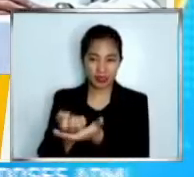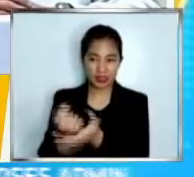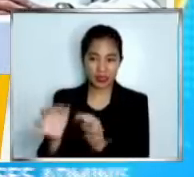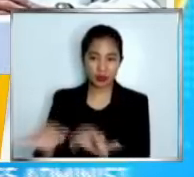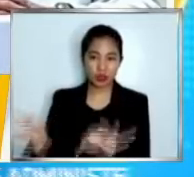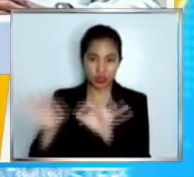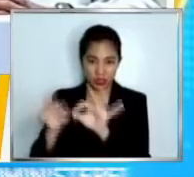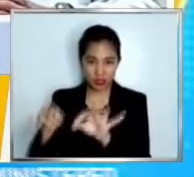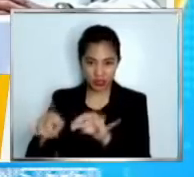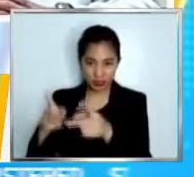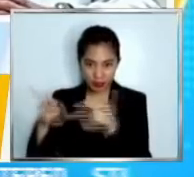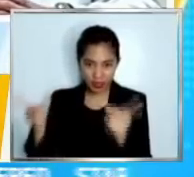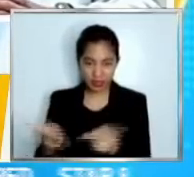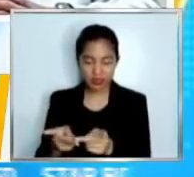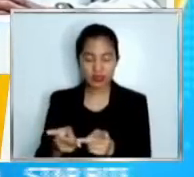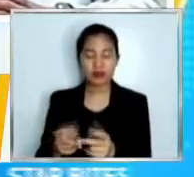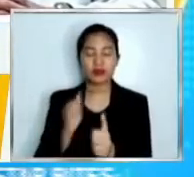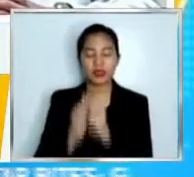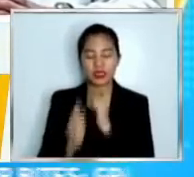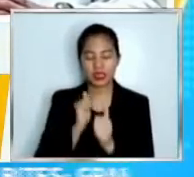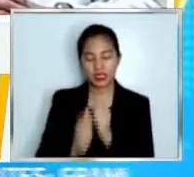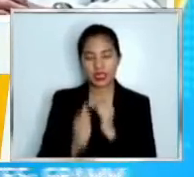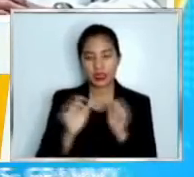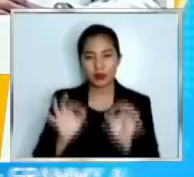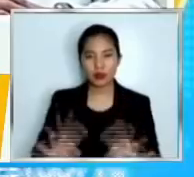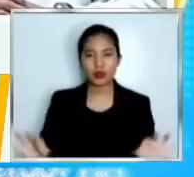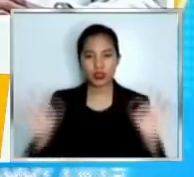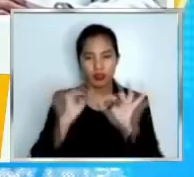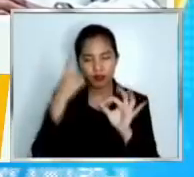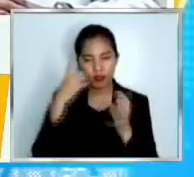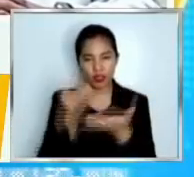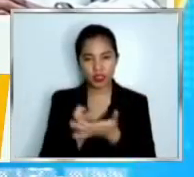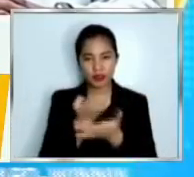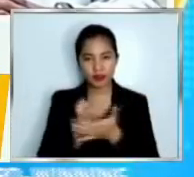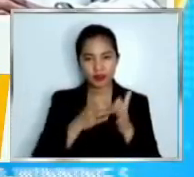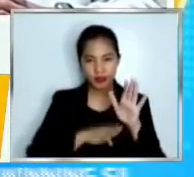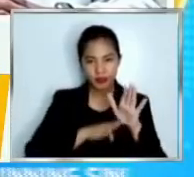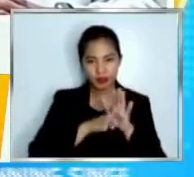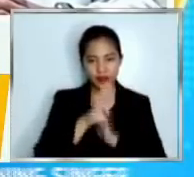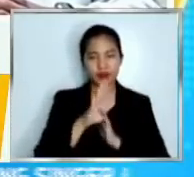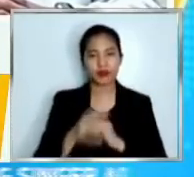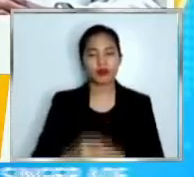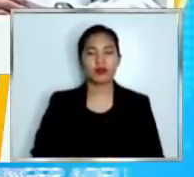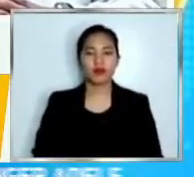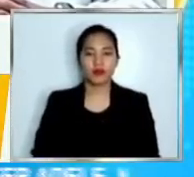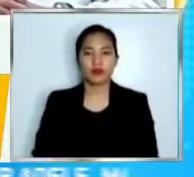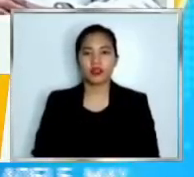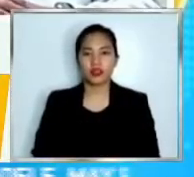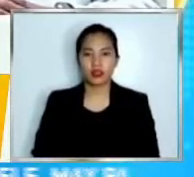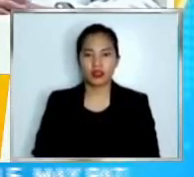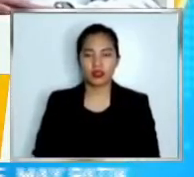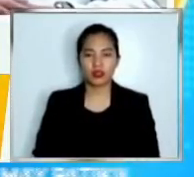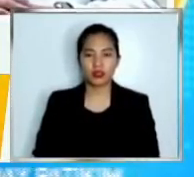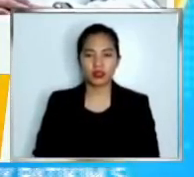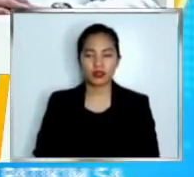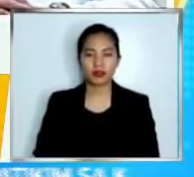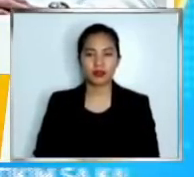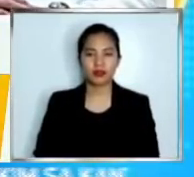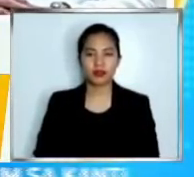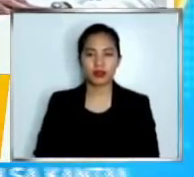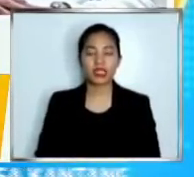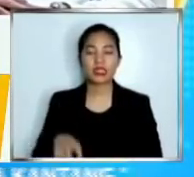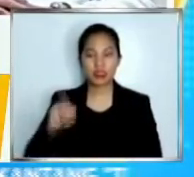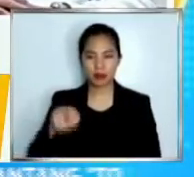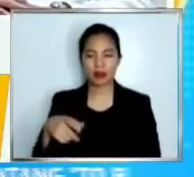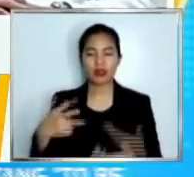talaga bilang susi sa pagbago ng ate ekonomiya ay doon sa mga lugar na yon bibigyan din natin